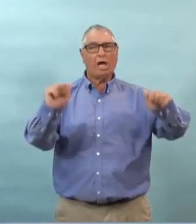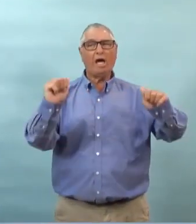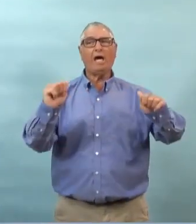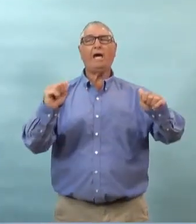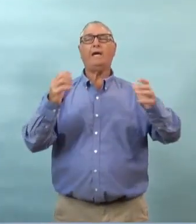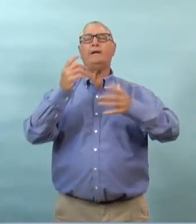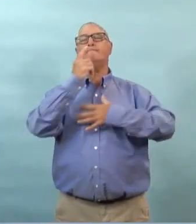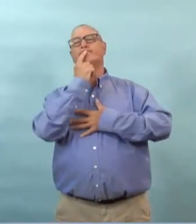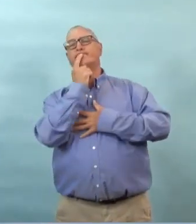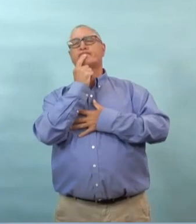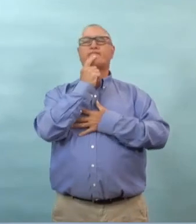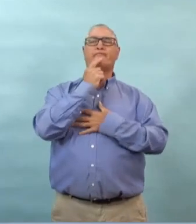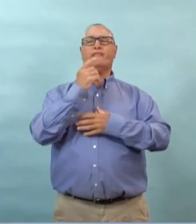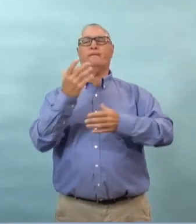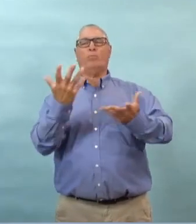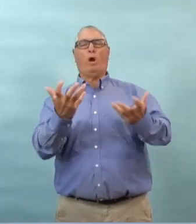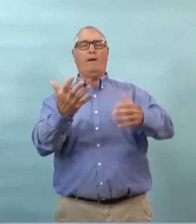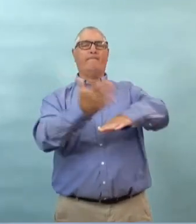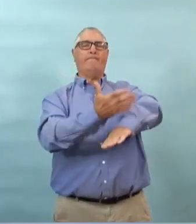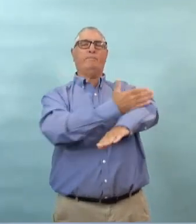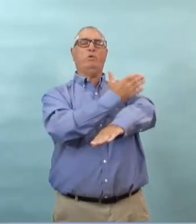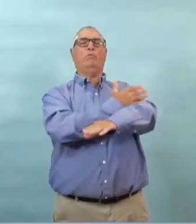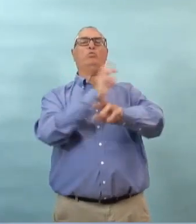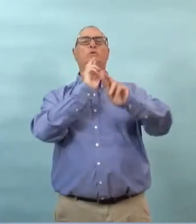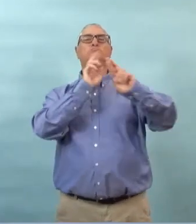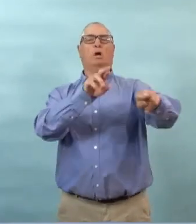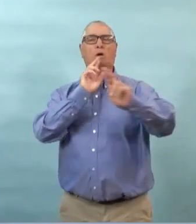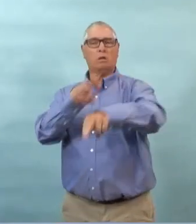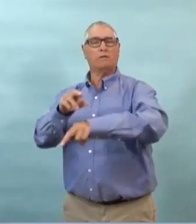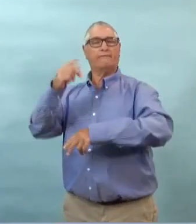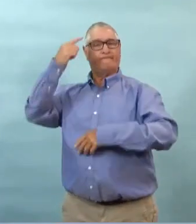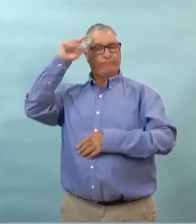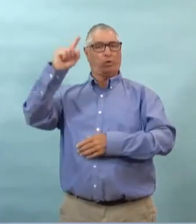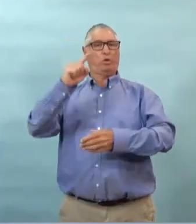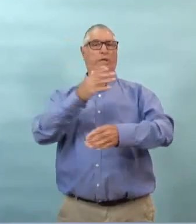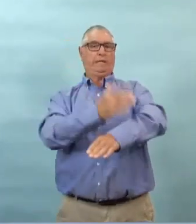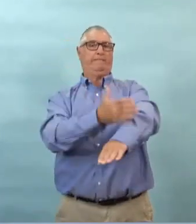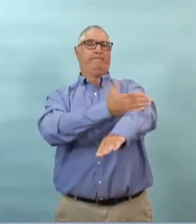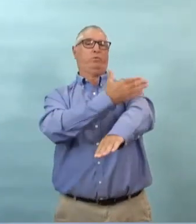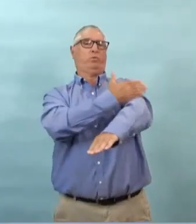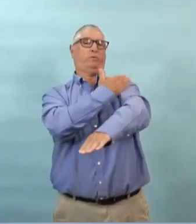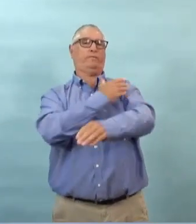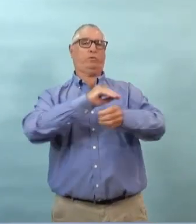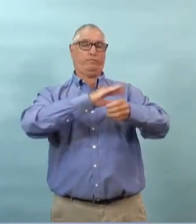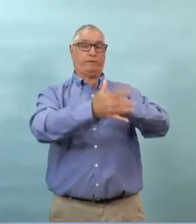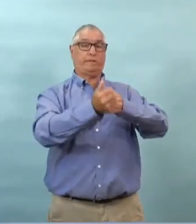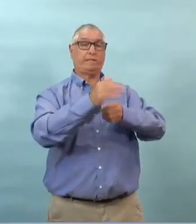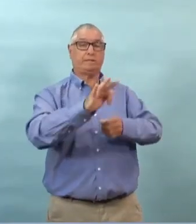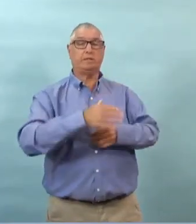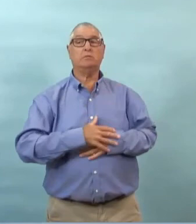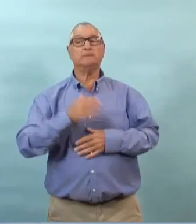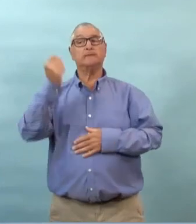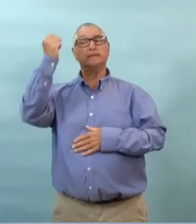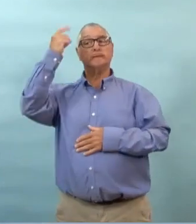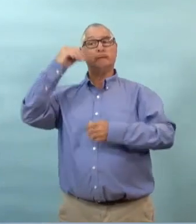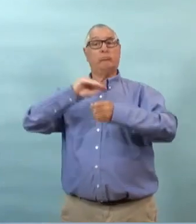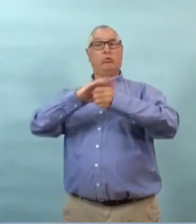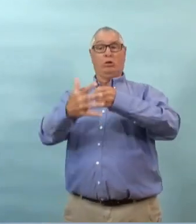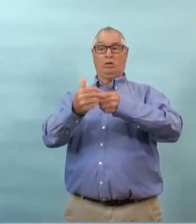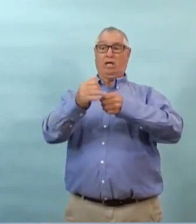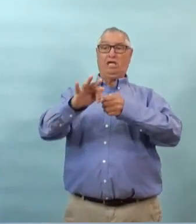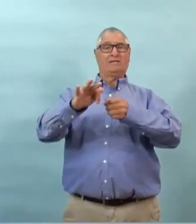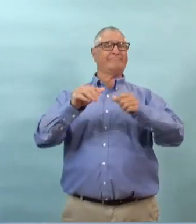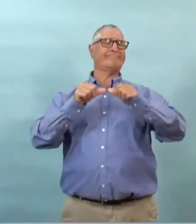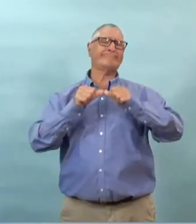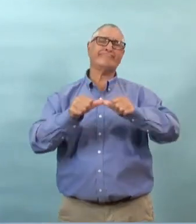à une manière coordonnée de changer la manière dont on répond en amant et en aval à la covid 19